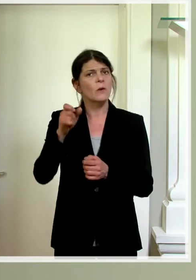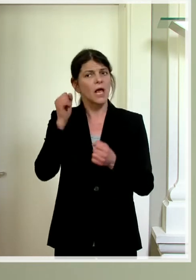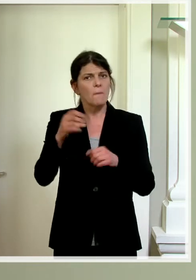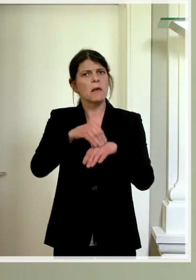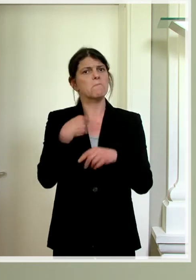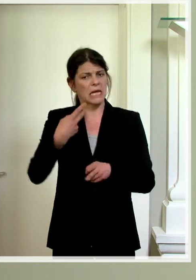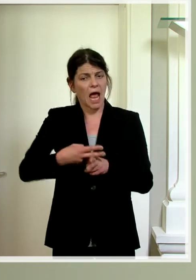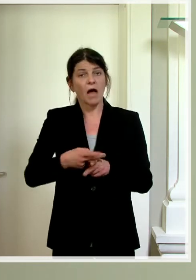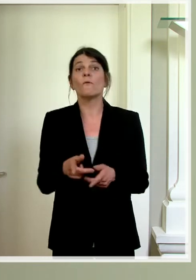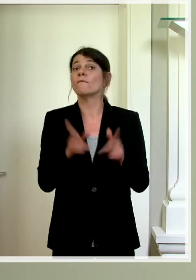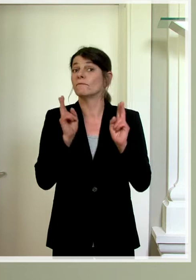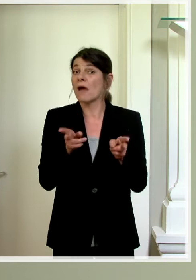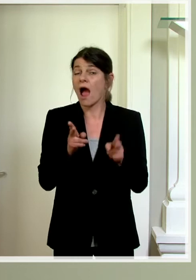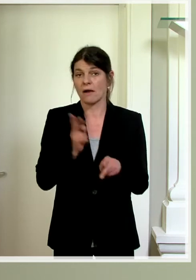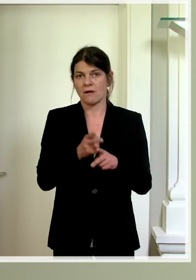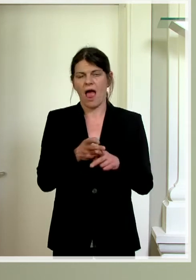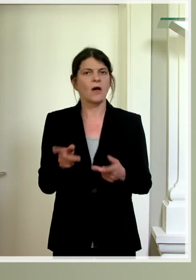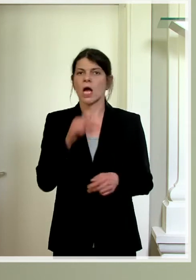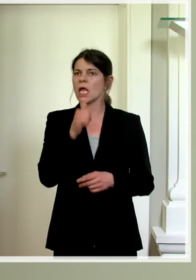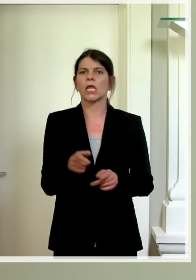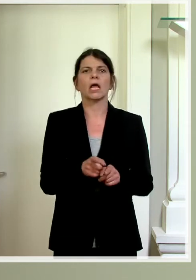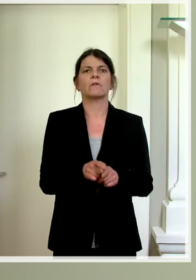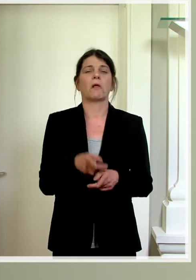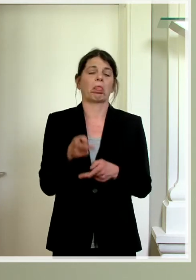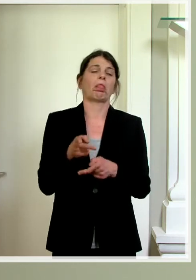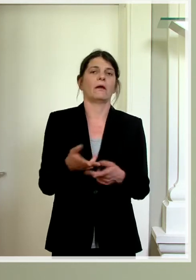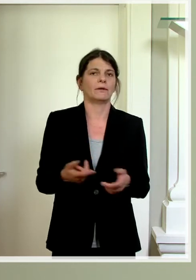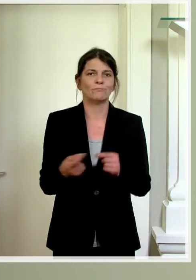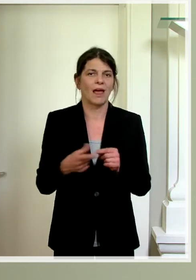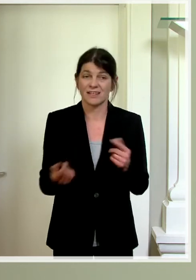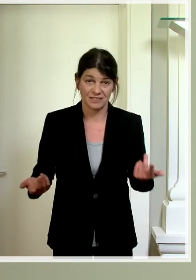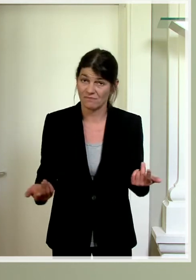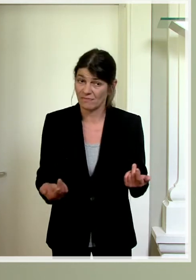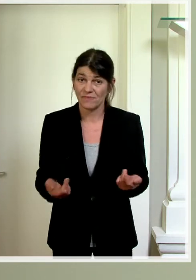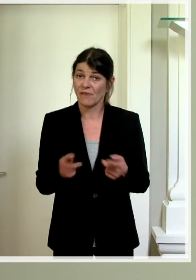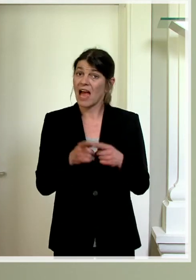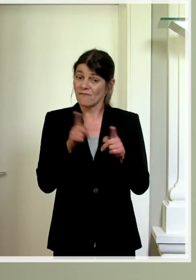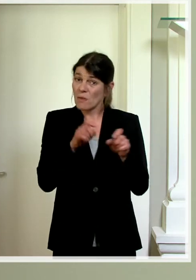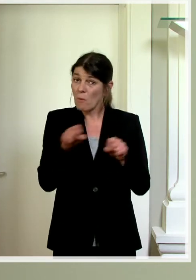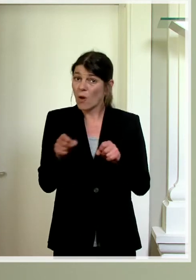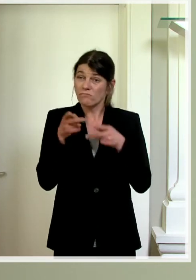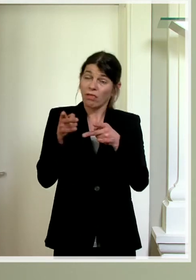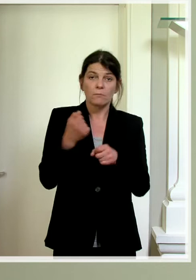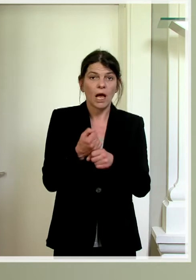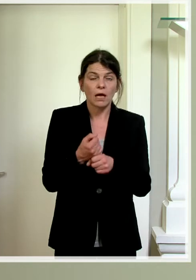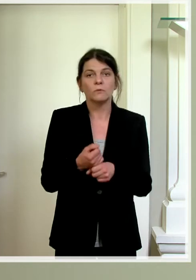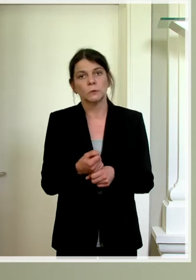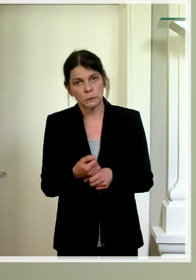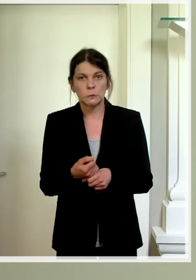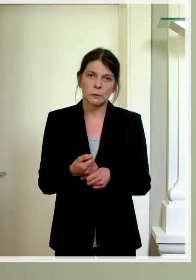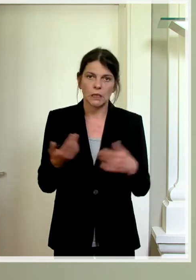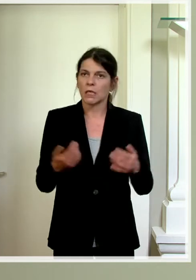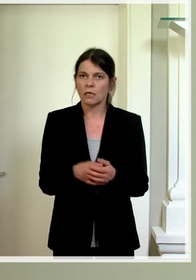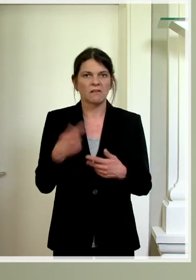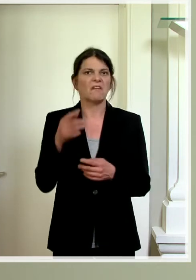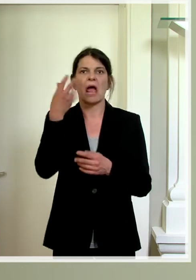bezeichnen können, die auch tatsächlich erkrankt sind und nicht nur einfach aus Jux. Wäre das möglich, das aus Jux zu machen, dann wäre natürlich die